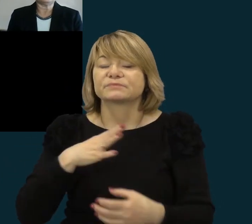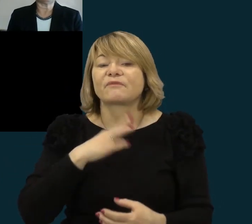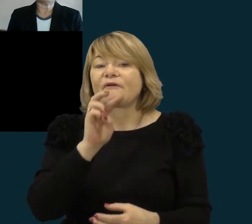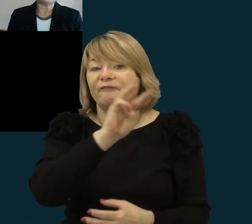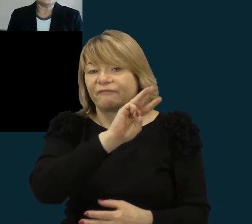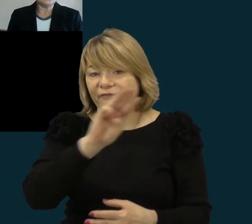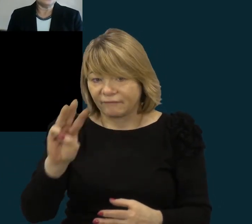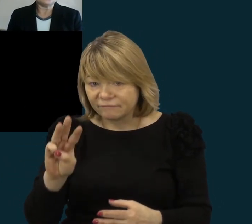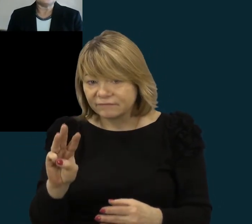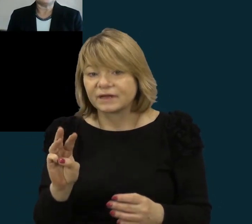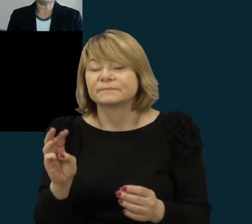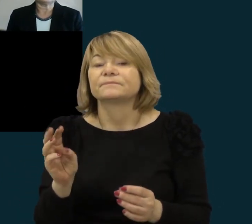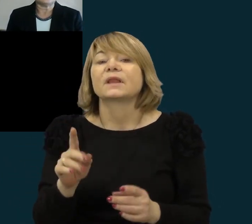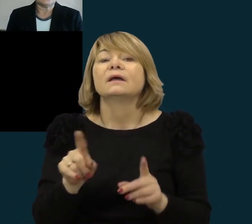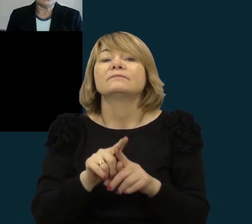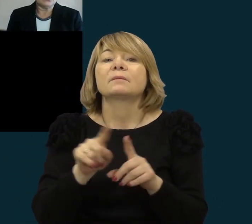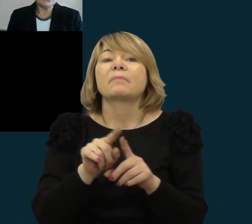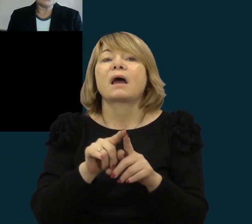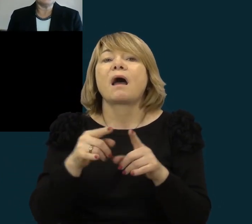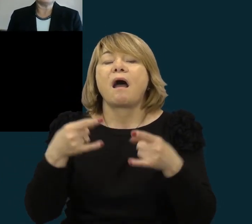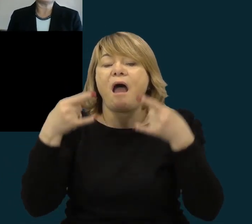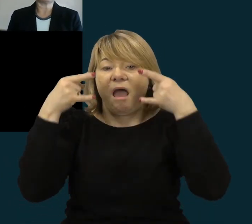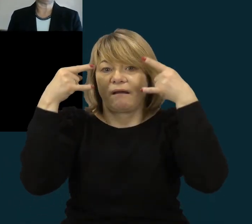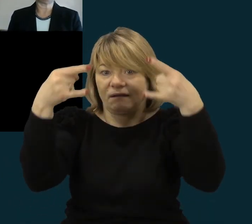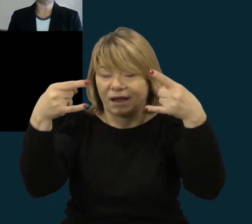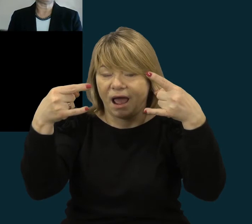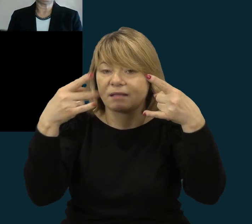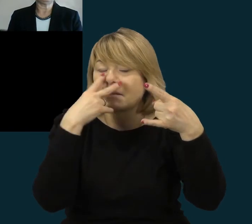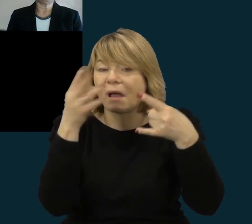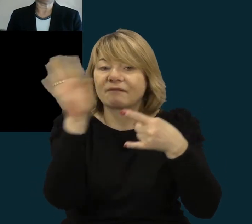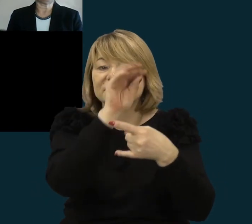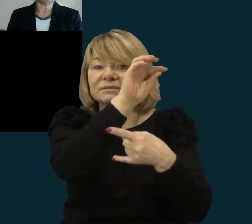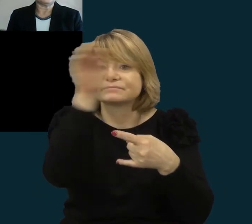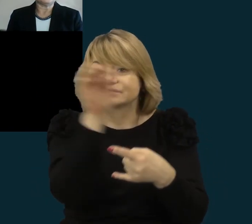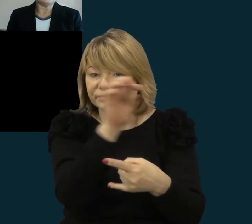taip pasidalinom taip pat ekranu, vat mudlės aplinkui,